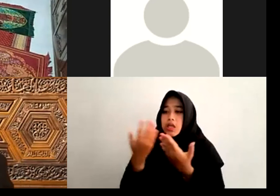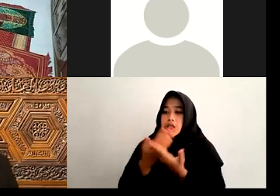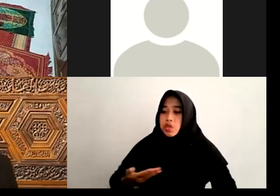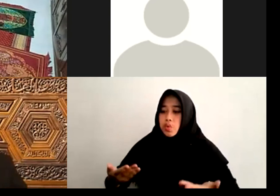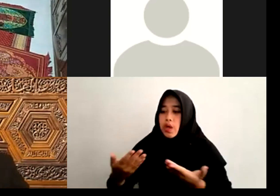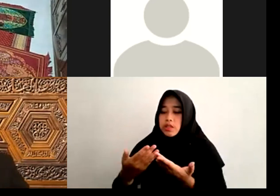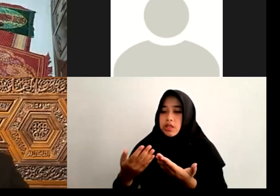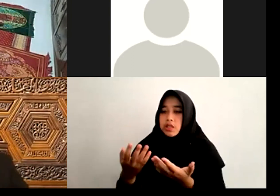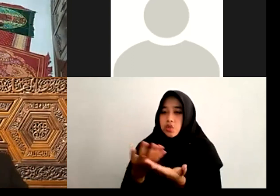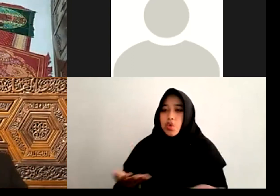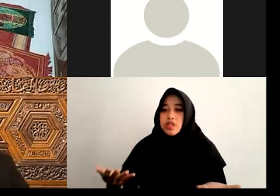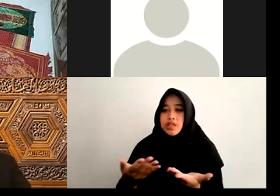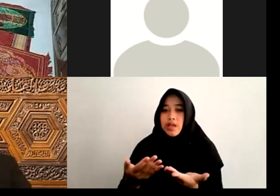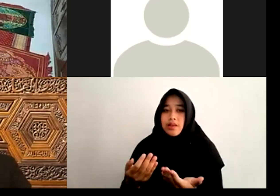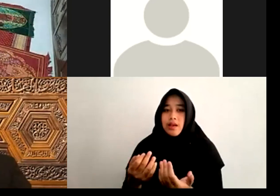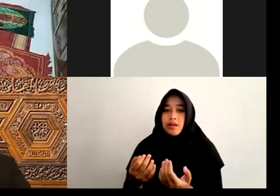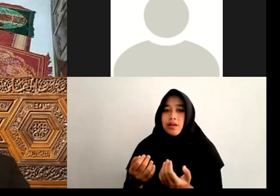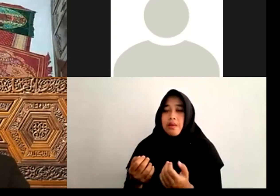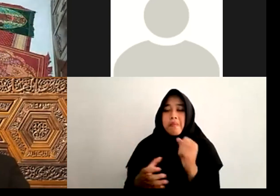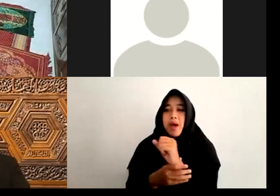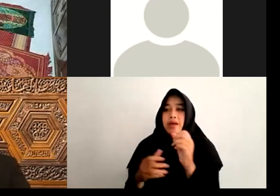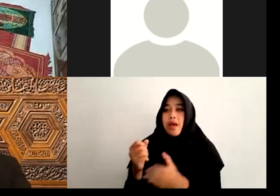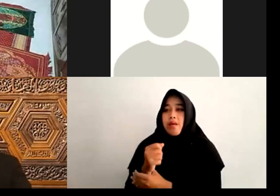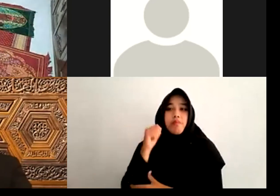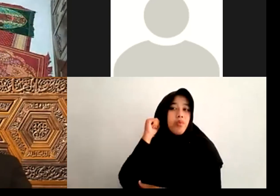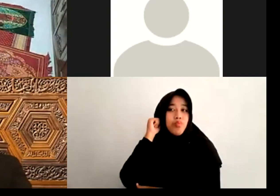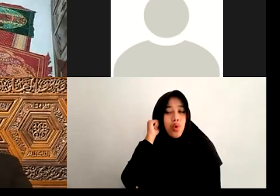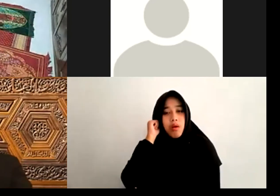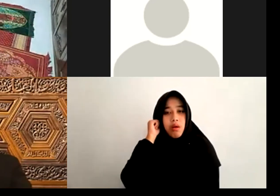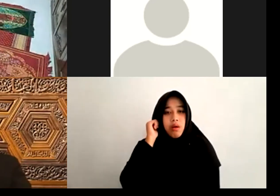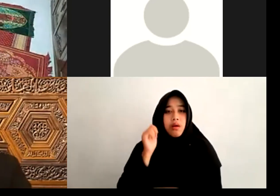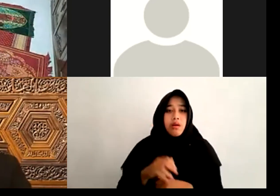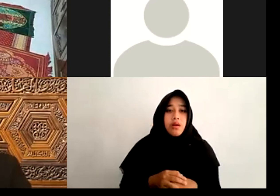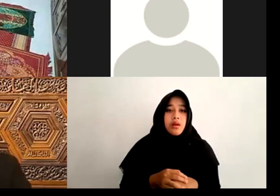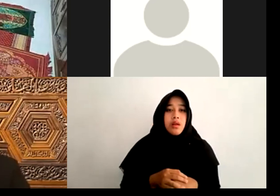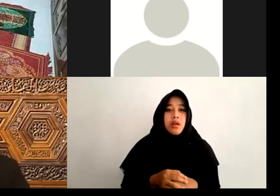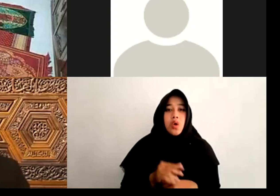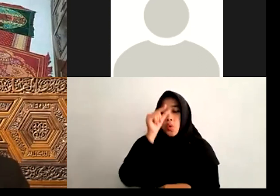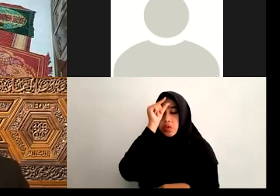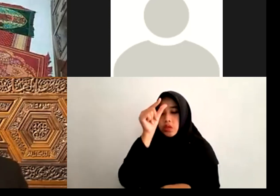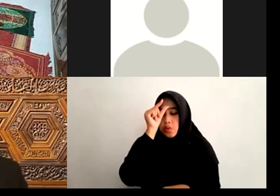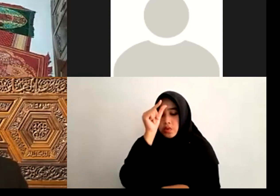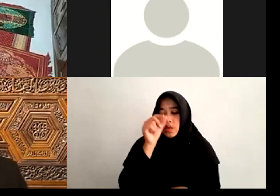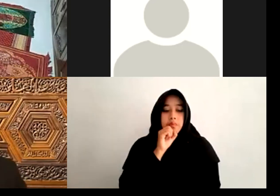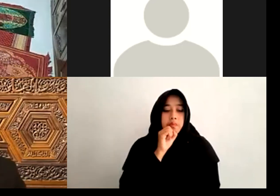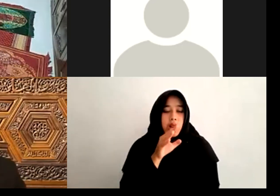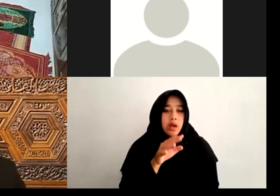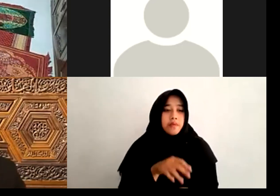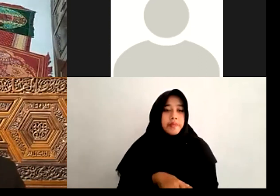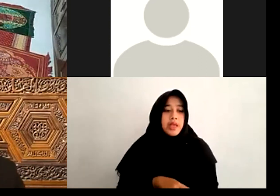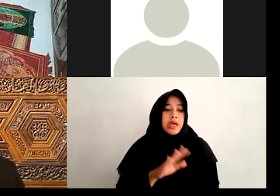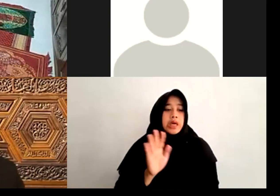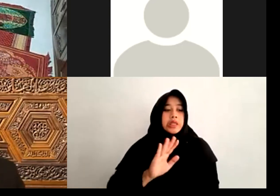Perempuan Untuk Melakukan Solat Jum'at Oleh Karena Itu Ulama-ulama Mengatakan Bahwa Ketidak Wajiban